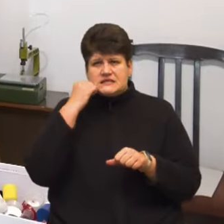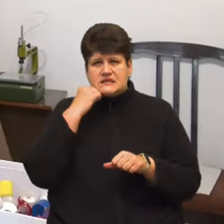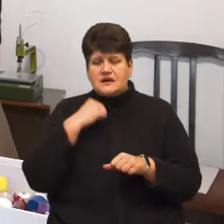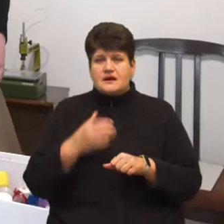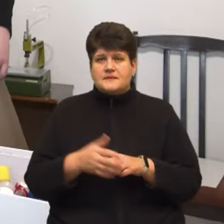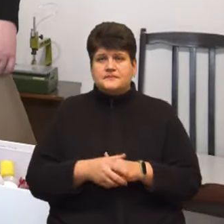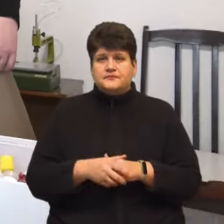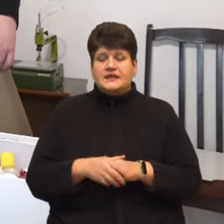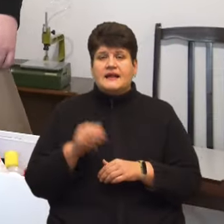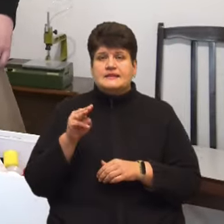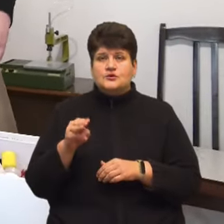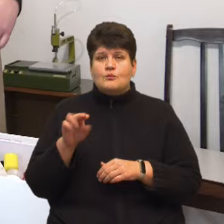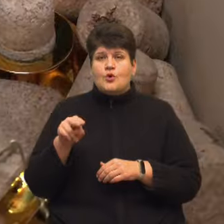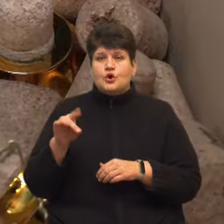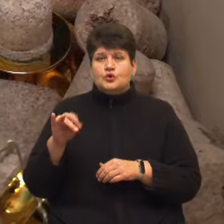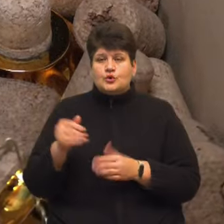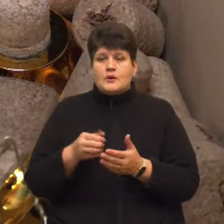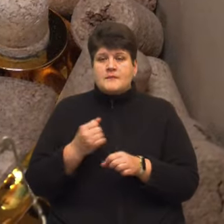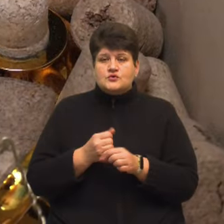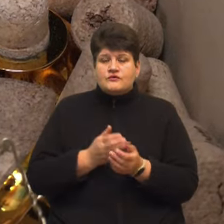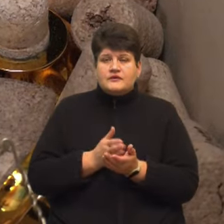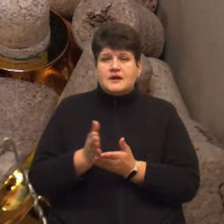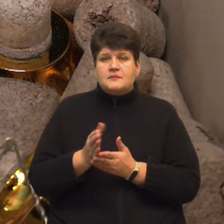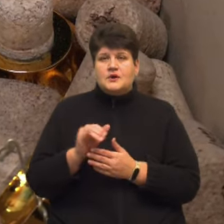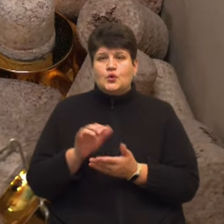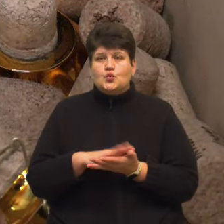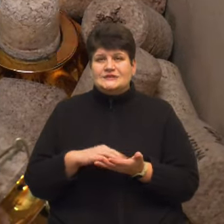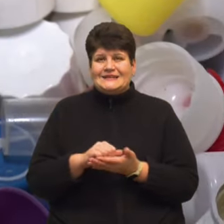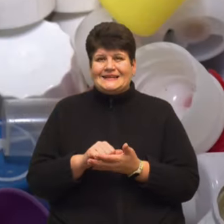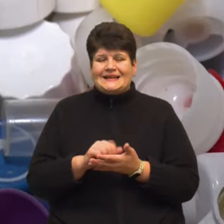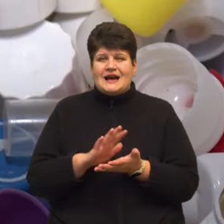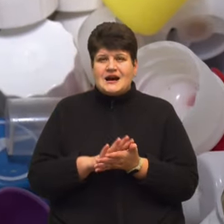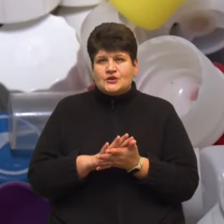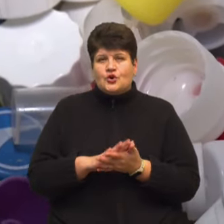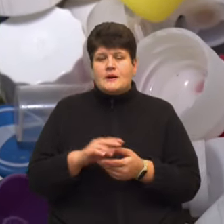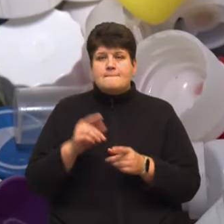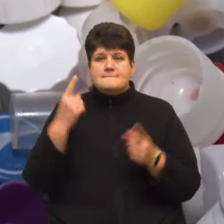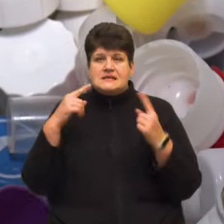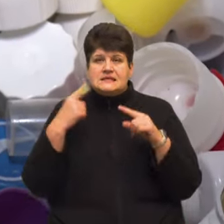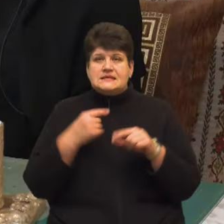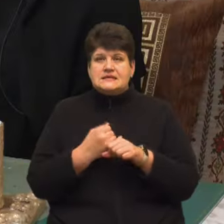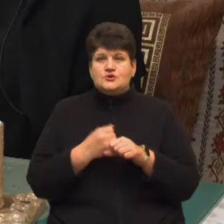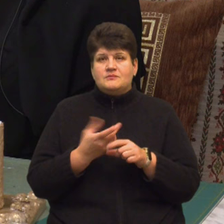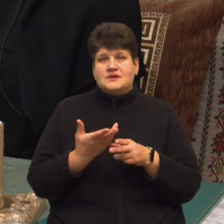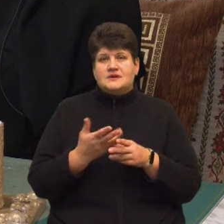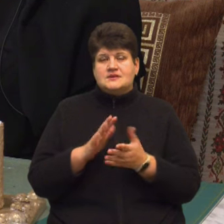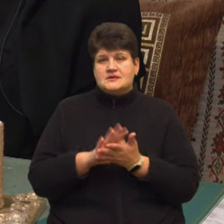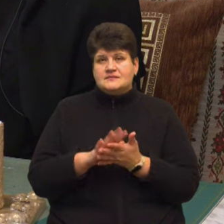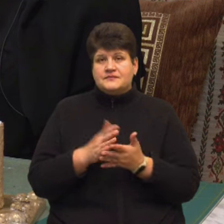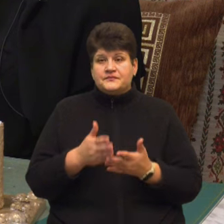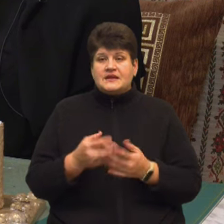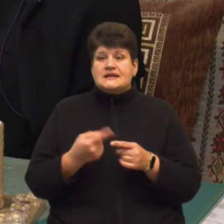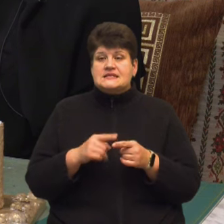Теодозія Полотнюк, каже, працює у напрямку утилітарного мистецтва. Тобто, це речі, створені із побутових відходів. Утилітарне